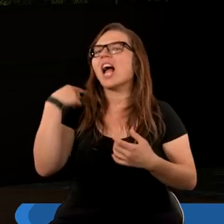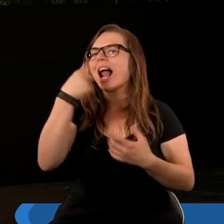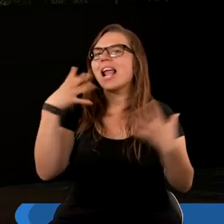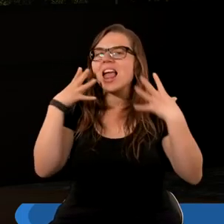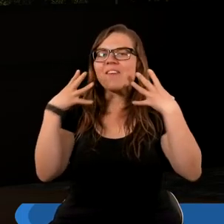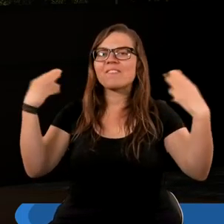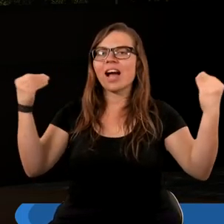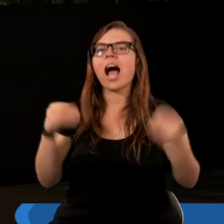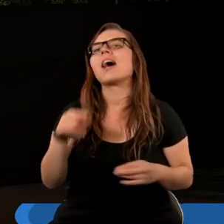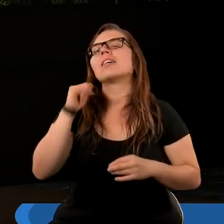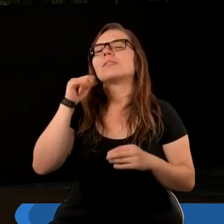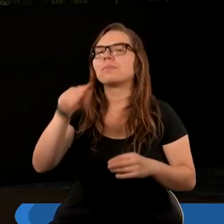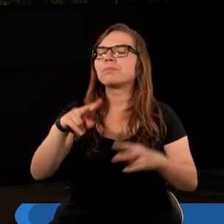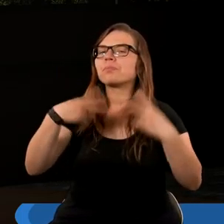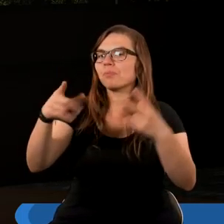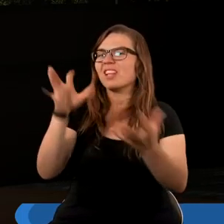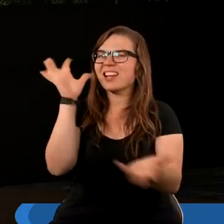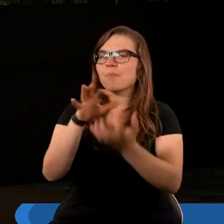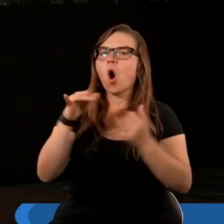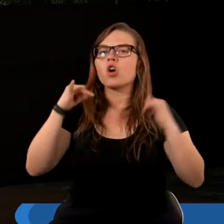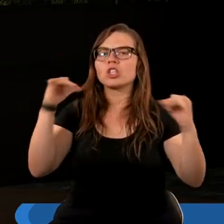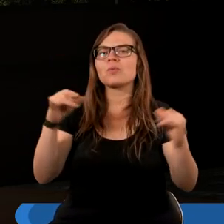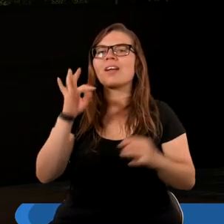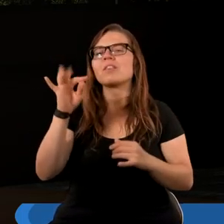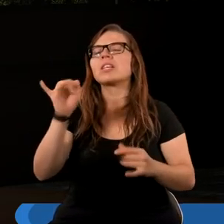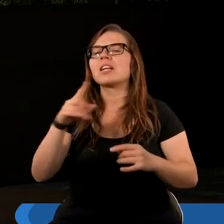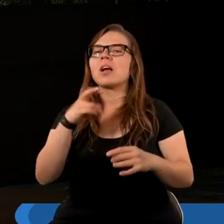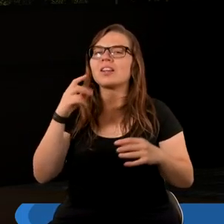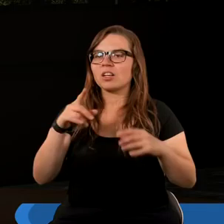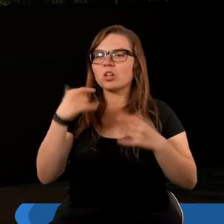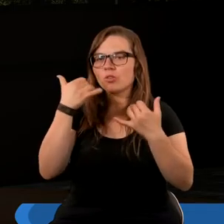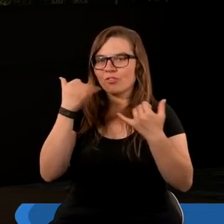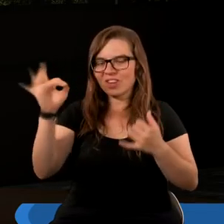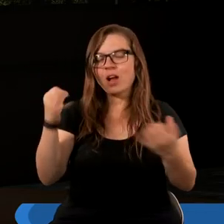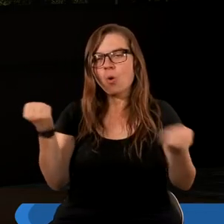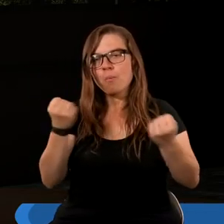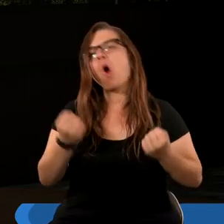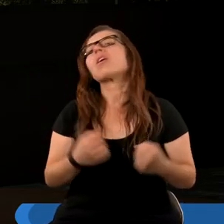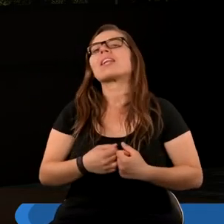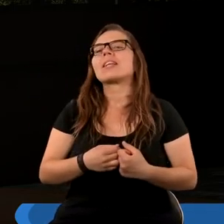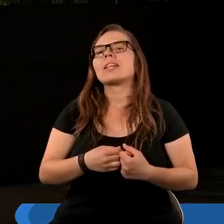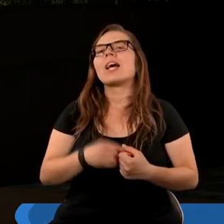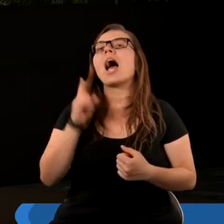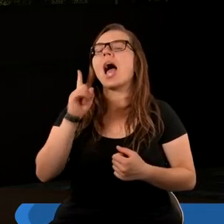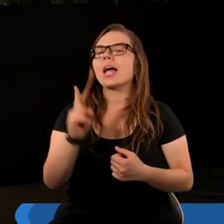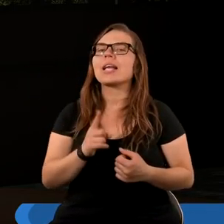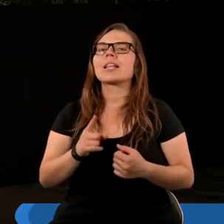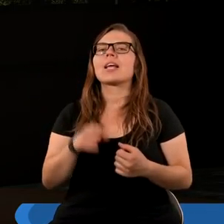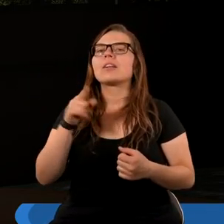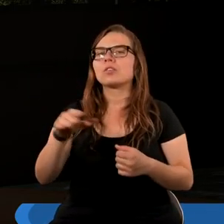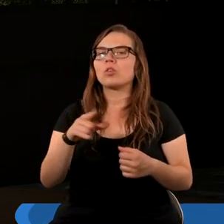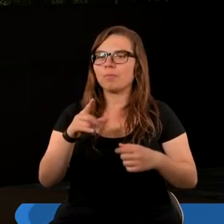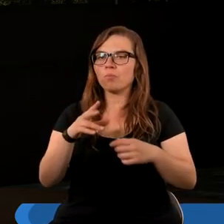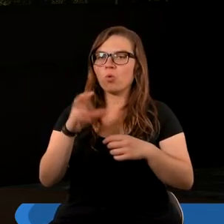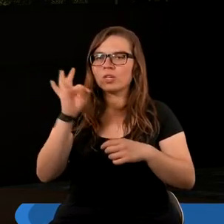i przekazał mu smok siłę swoją i tron swój i wielką moc. A jedna z